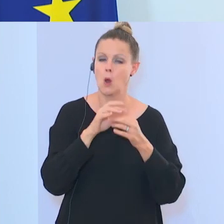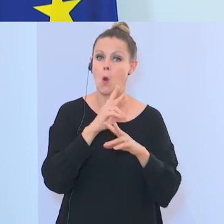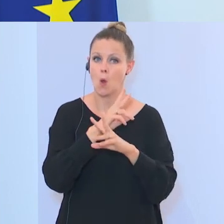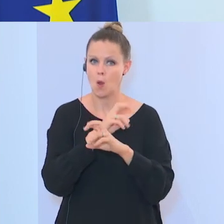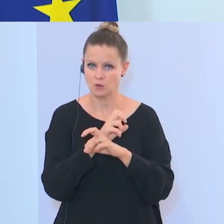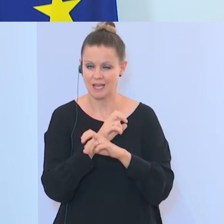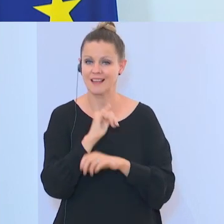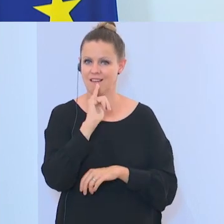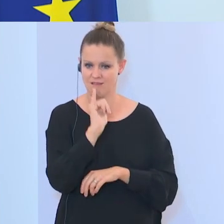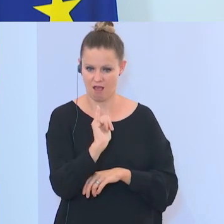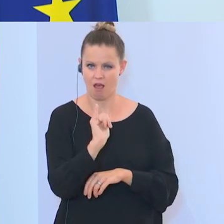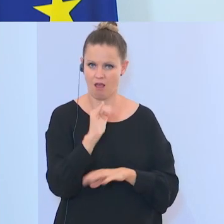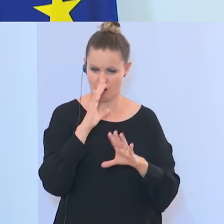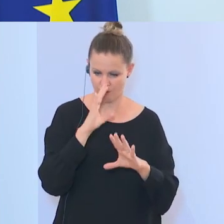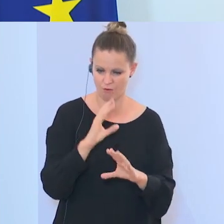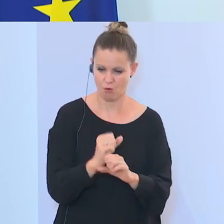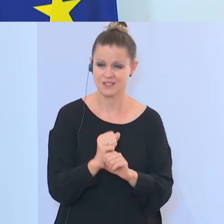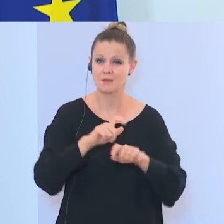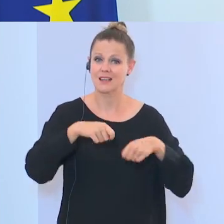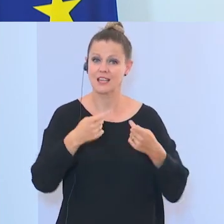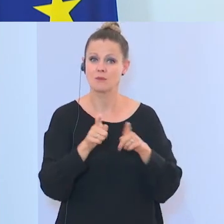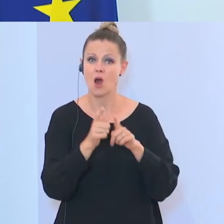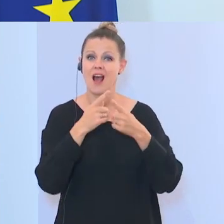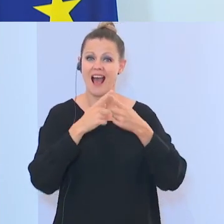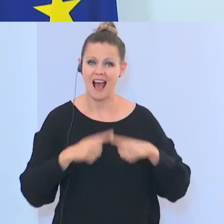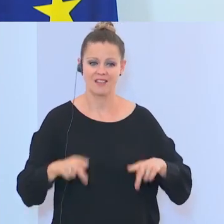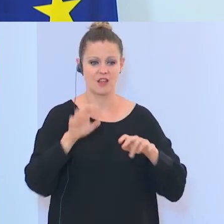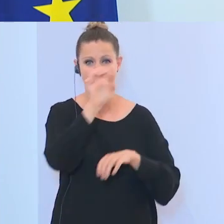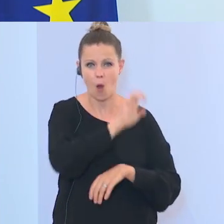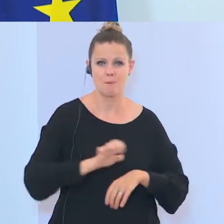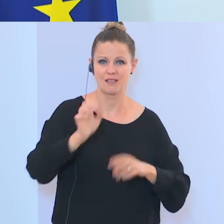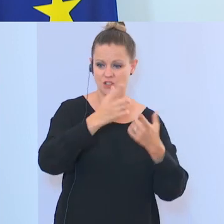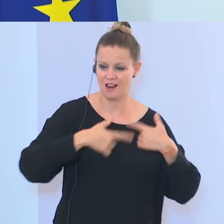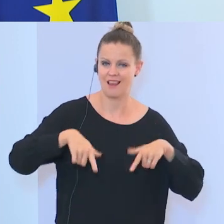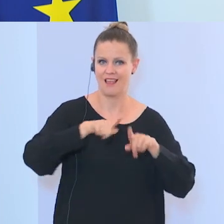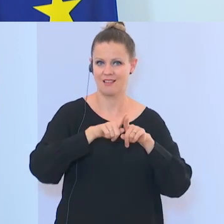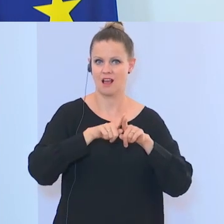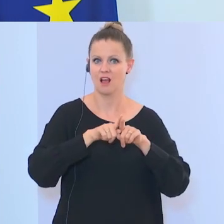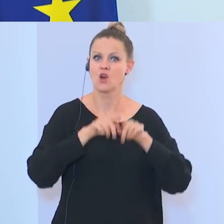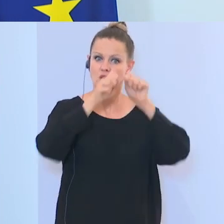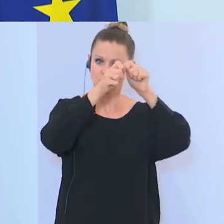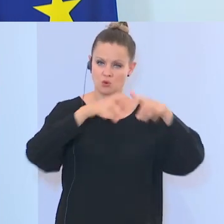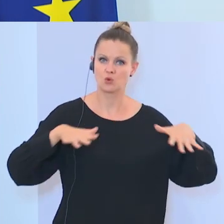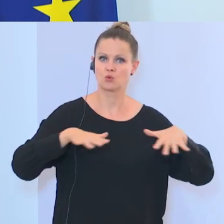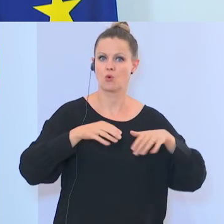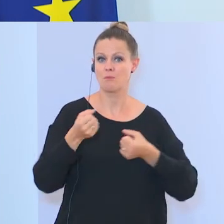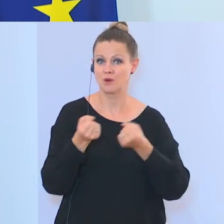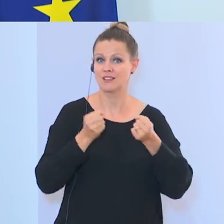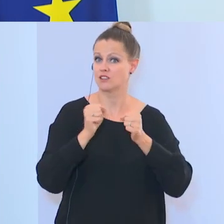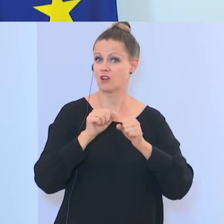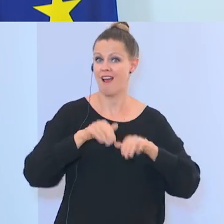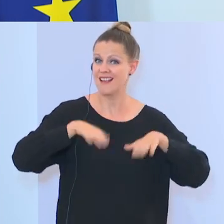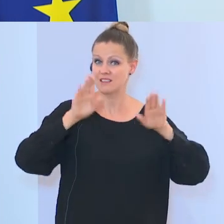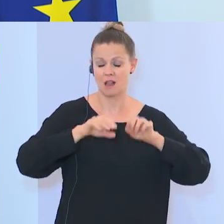nicht nur, denn es gibt andere europäische Länder, wo diese Strukturen des politischen Islam sehr stark verbreitet und verankert sind,